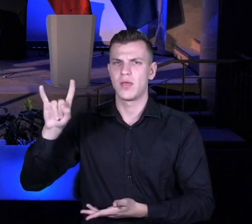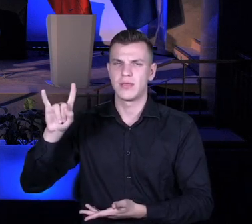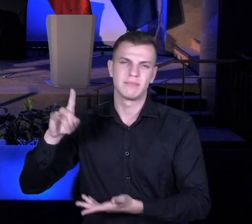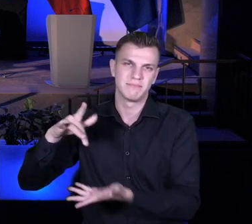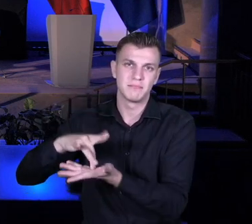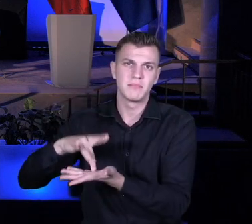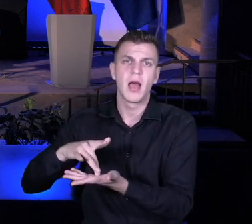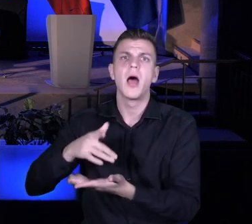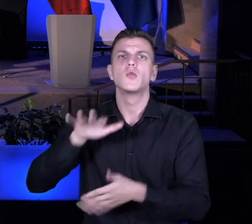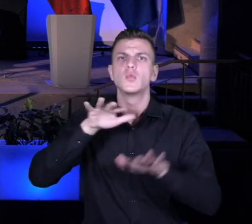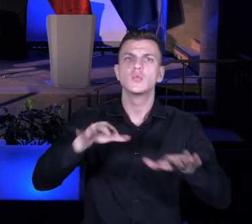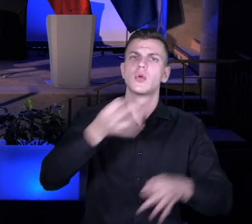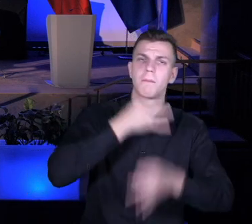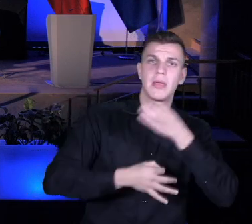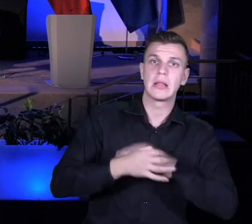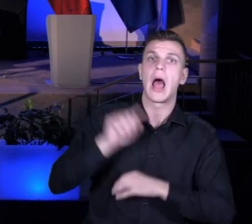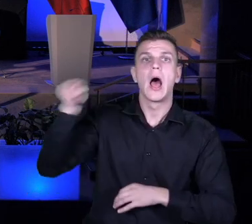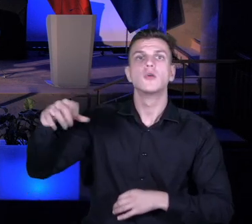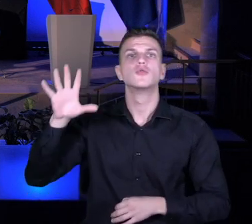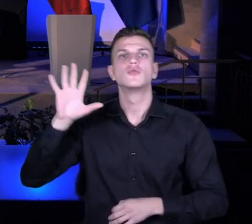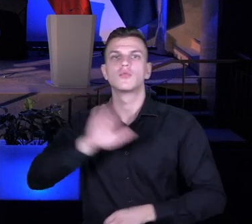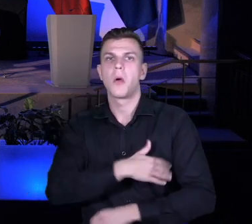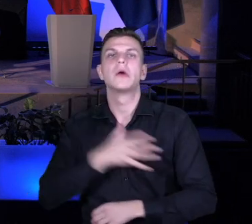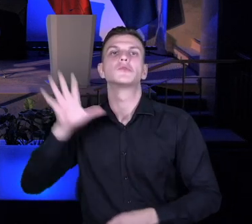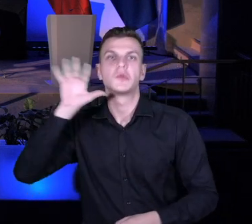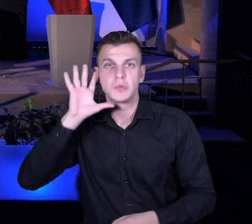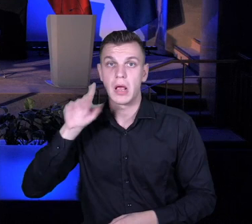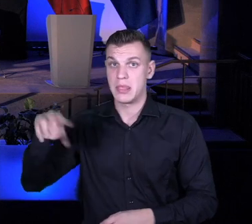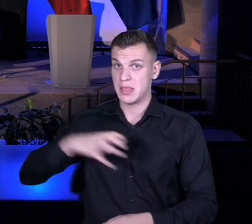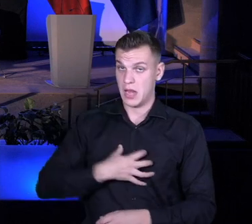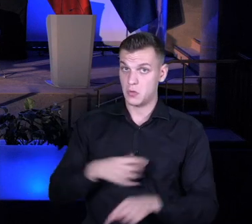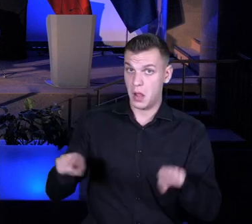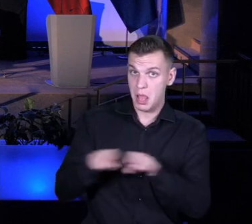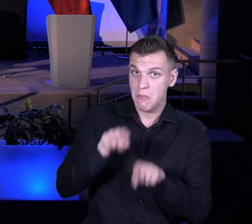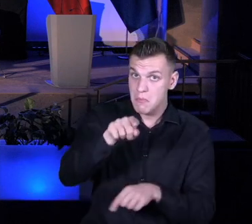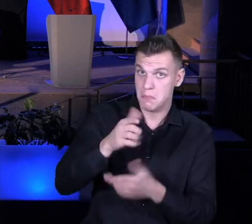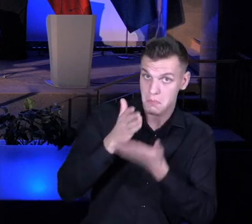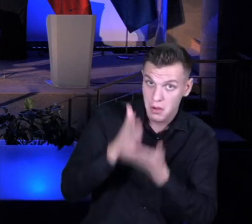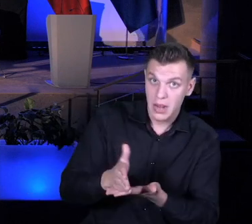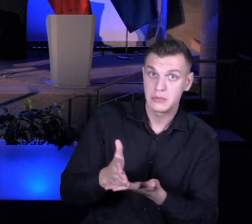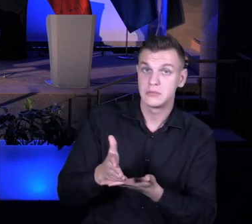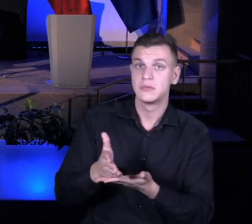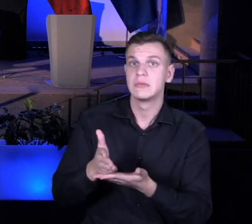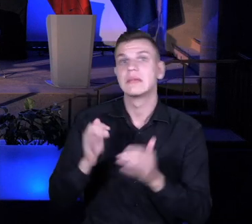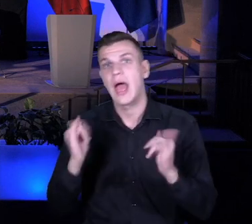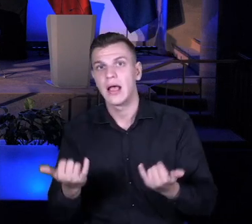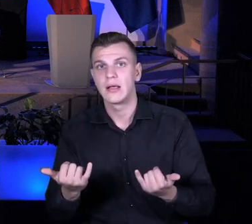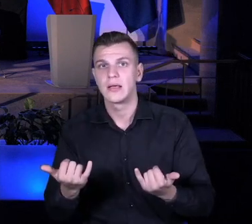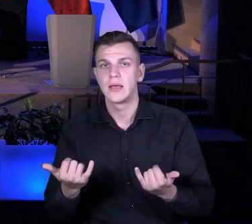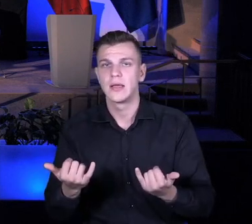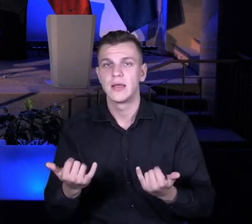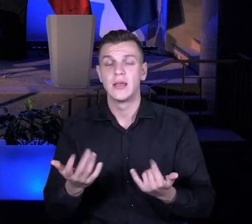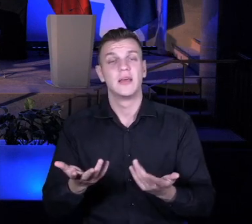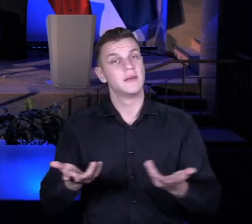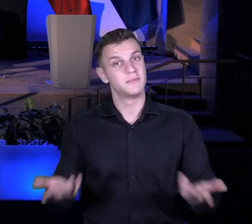czy dyrektor, obecny dyrektor, sobie radzi, czy nie radzi. Otóż, proszę Państwa, bycie przywódcą to nie